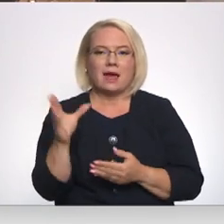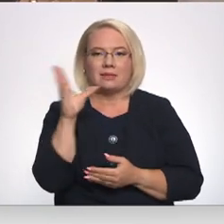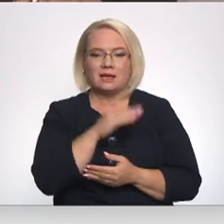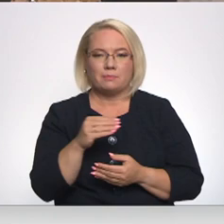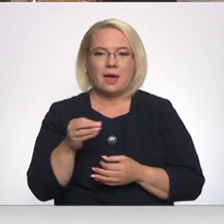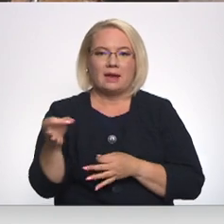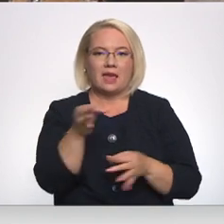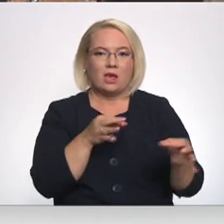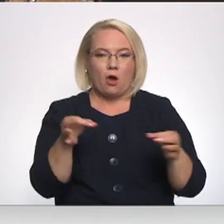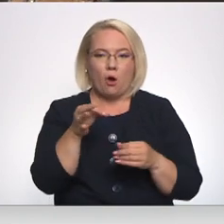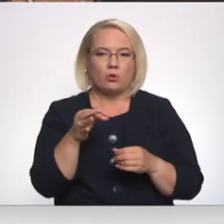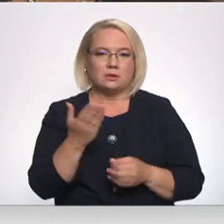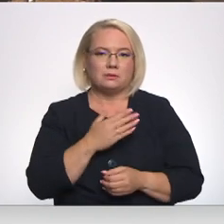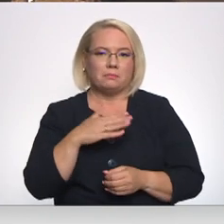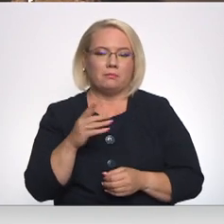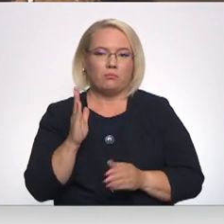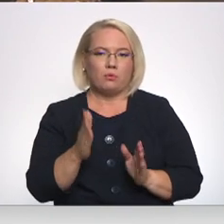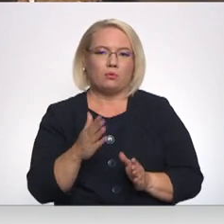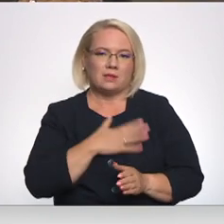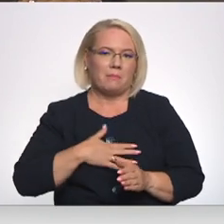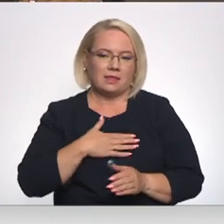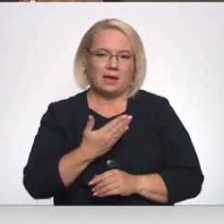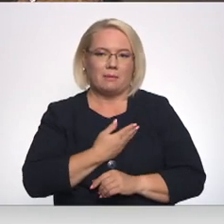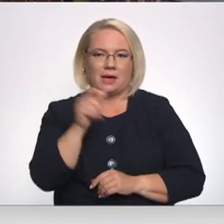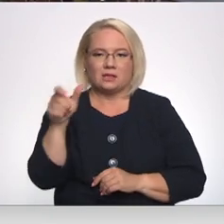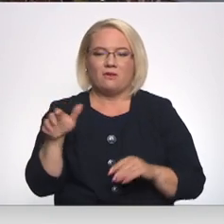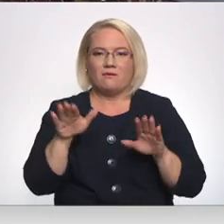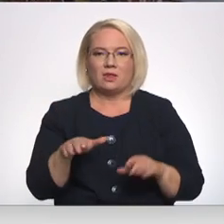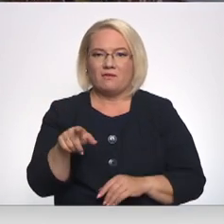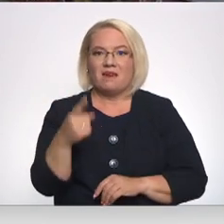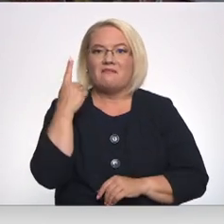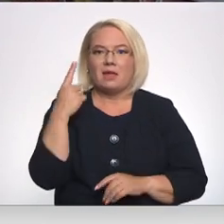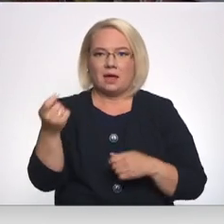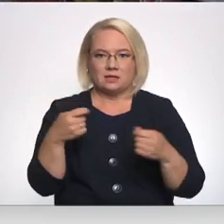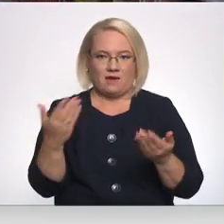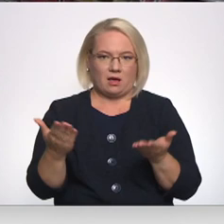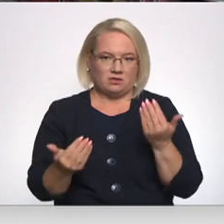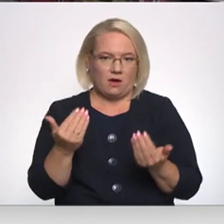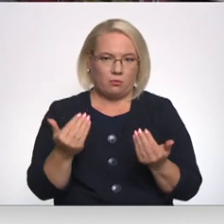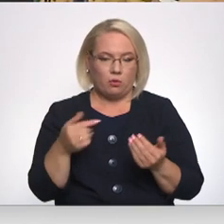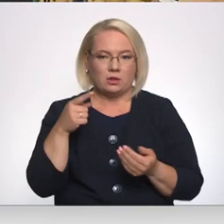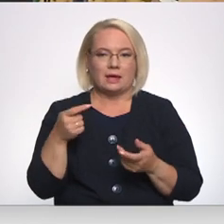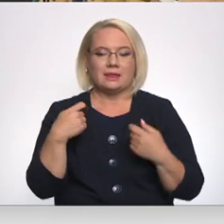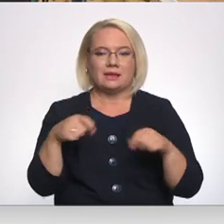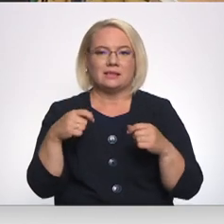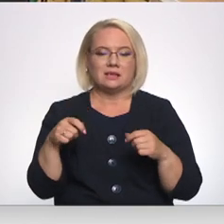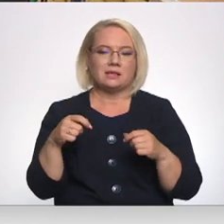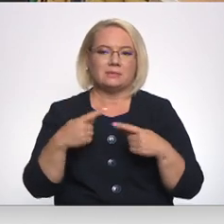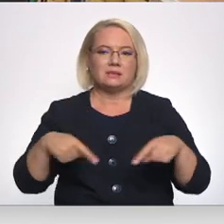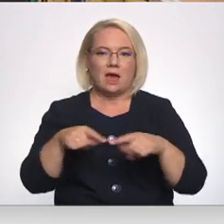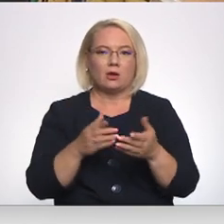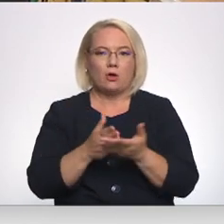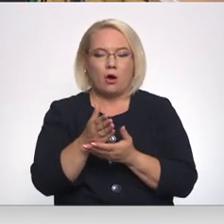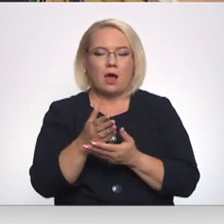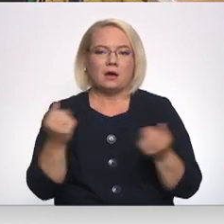nepatīkam atsaugsies uz vietējiem iedzīvotājiem, kuriem tas varbūt ir vienīgais veikals apkaimē. Tirzniecības sektorā strādājošie cer uz valdības